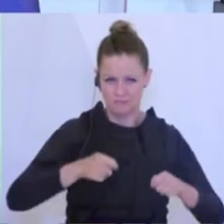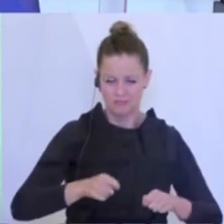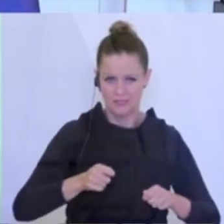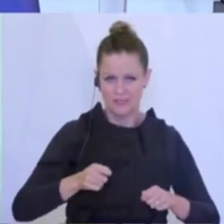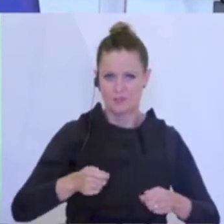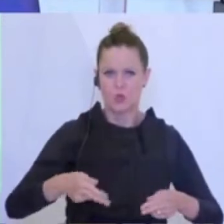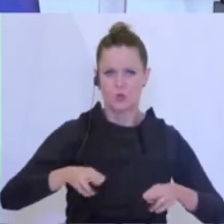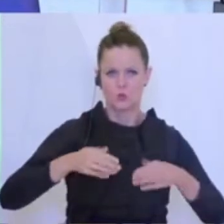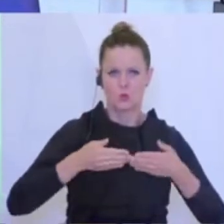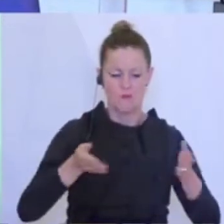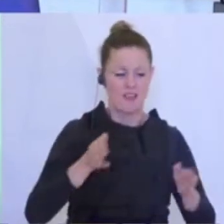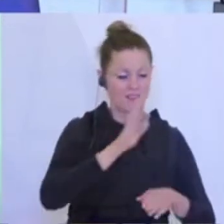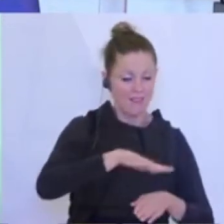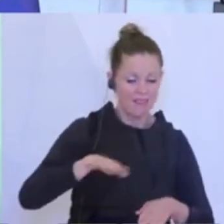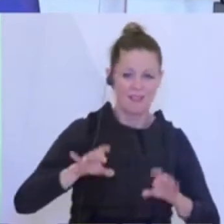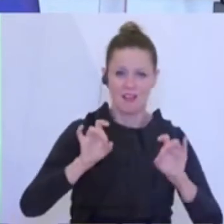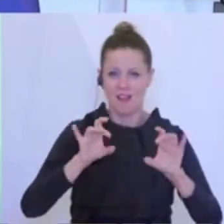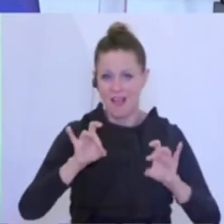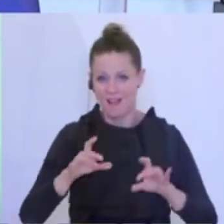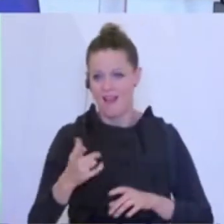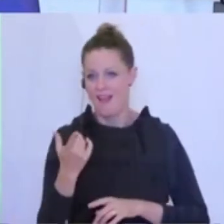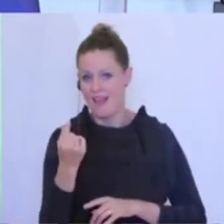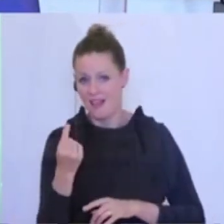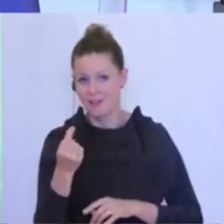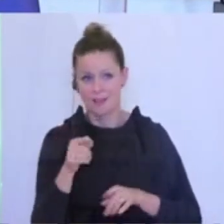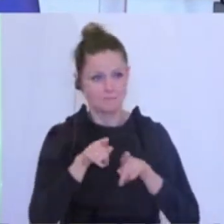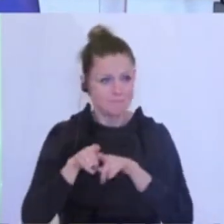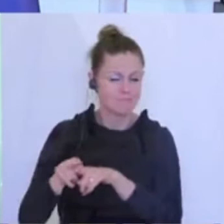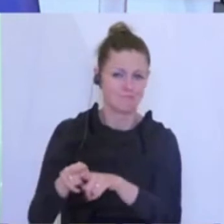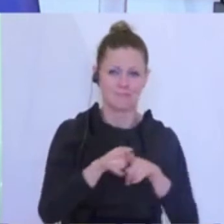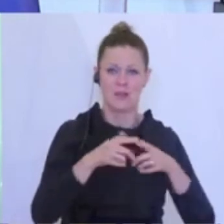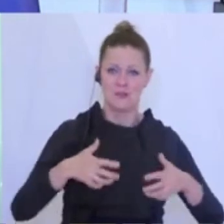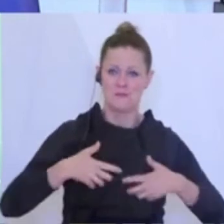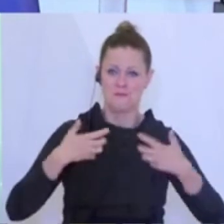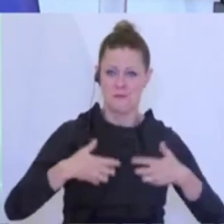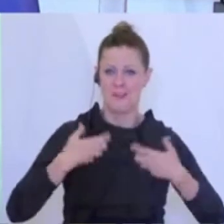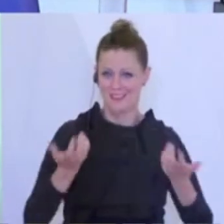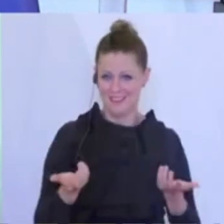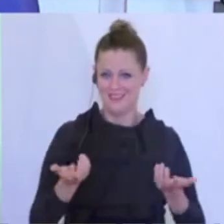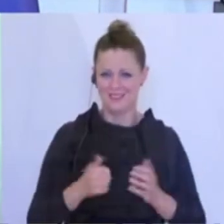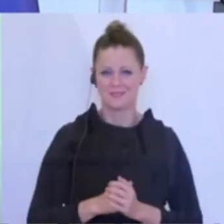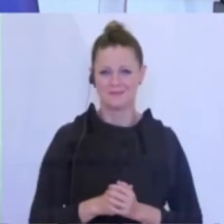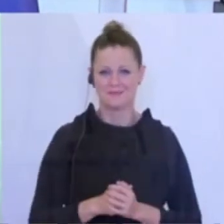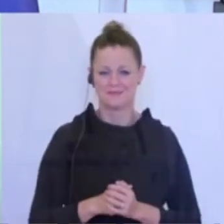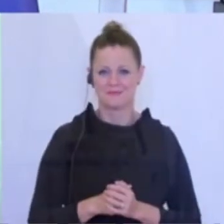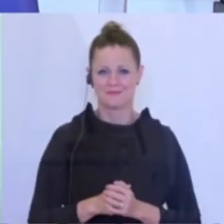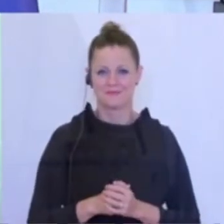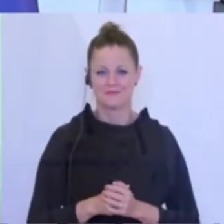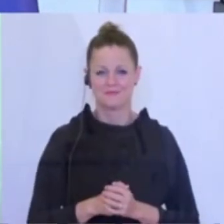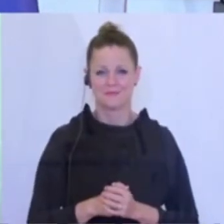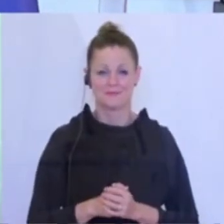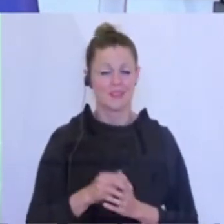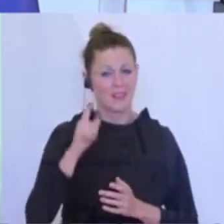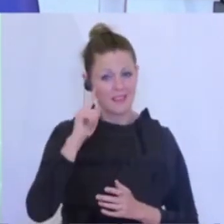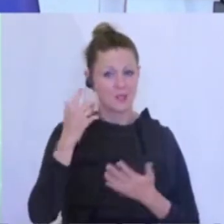Kinder, Lehrer, Eltern freuen sich gleichermaßen auf diese Schulöffnung und wir sollten ihnen auch die